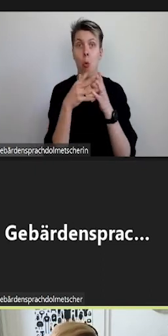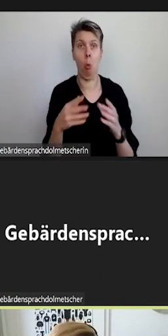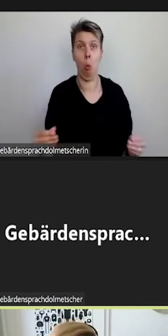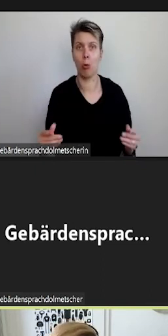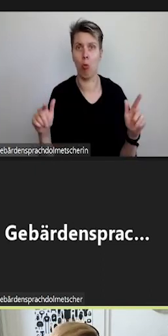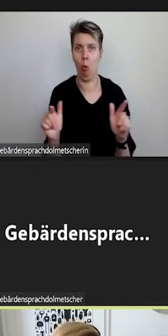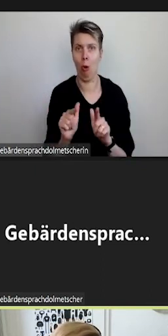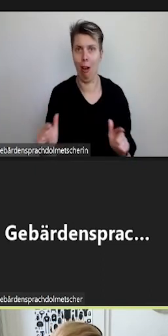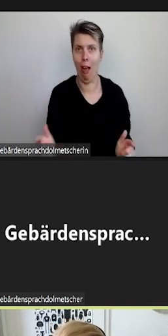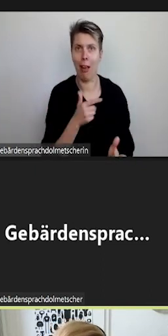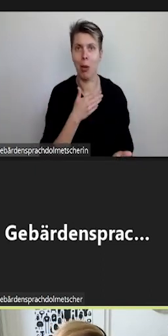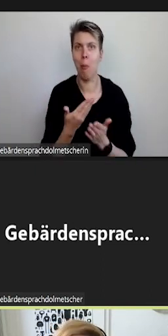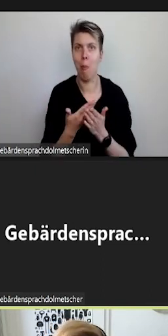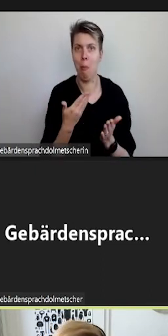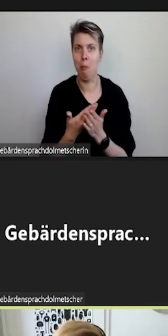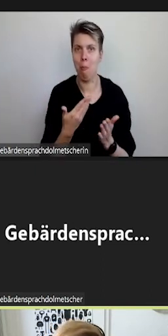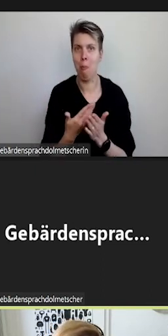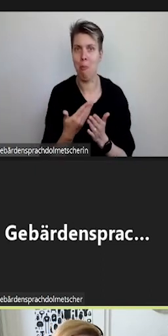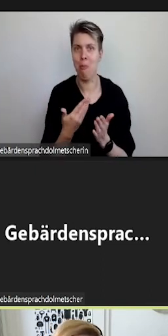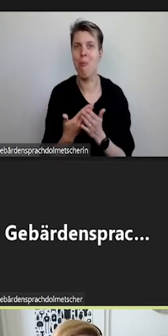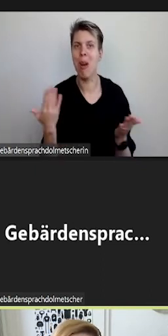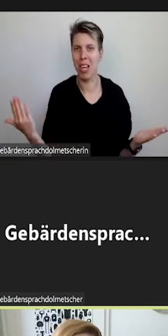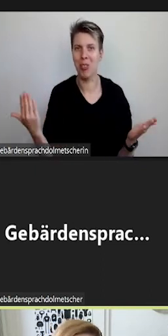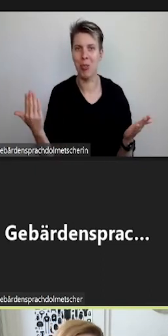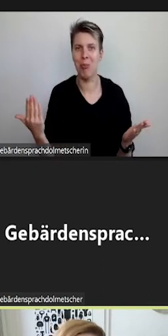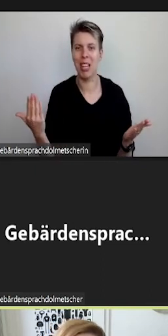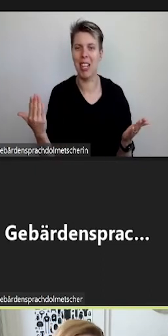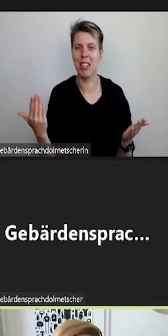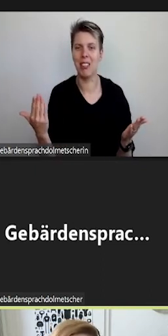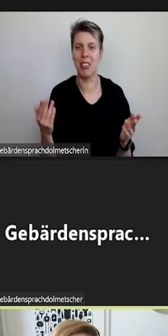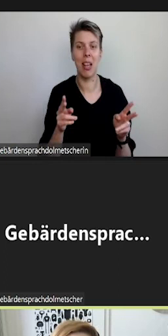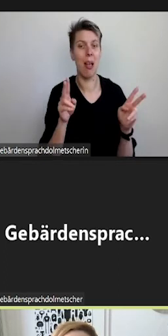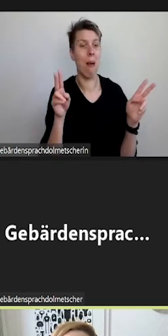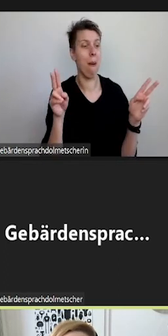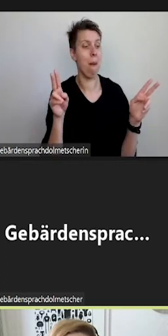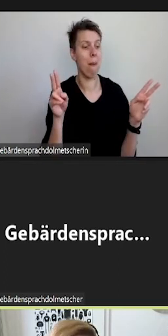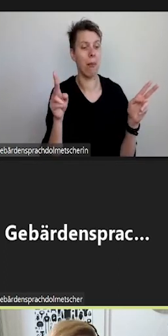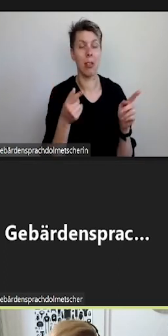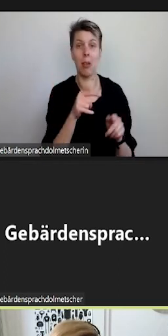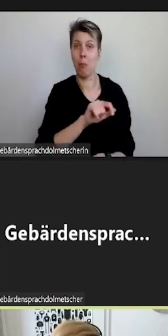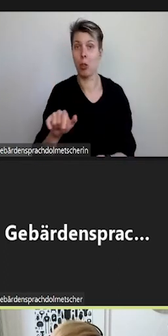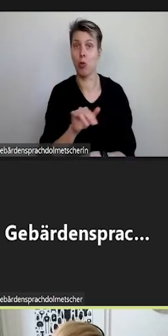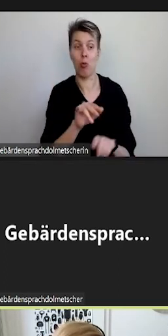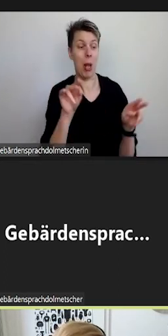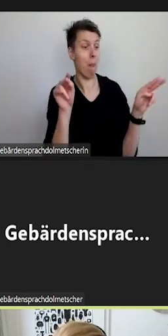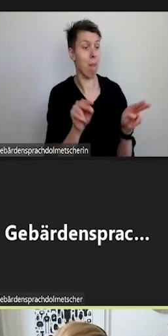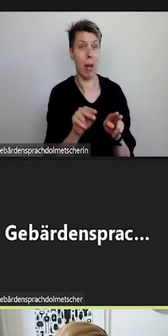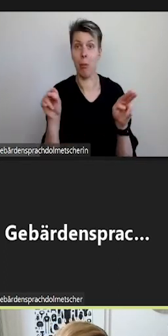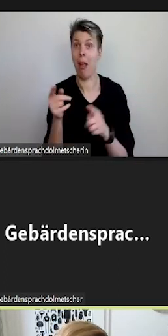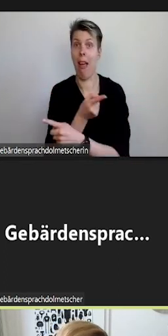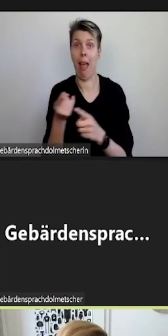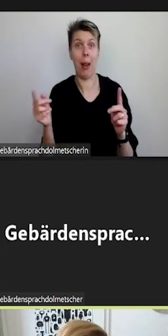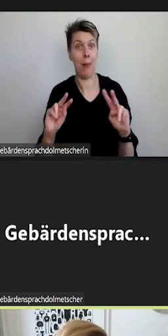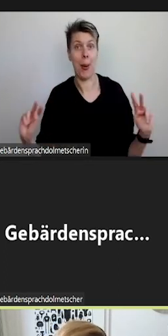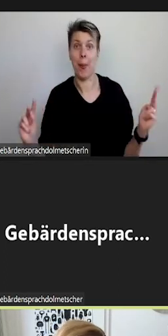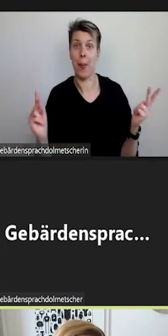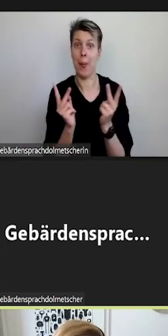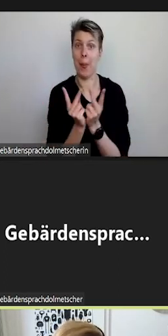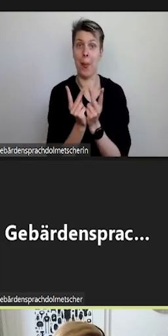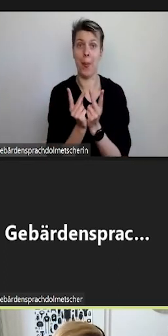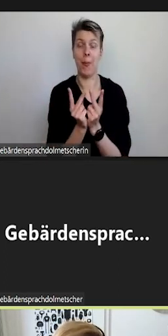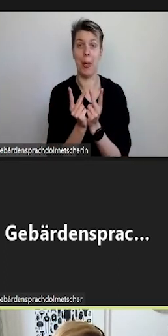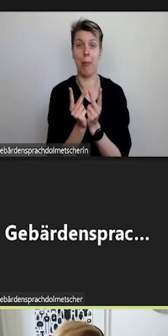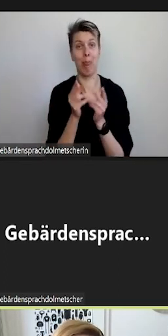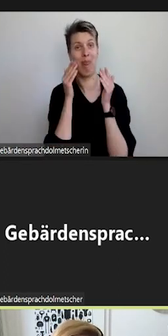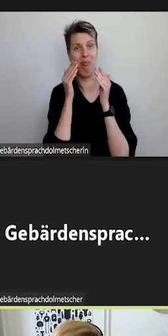Das ist zum Beispiel eben auch, dass wir nicht alle Beeinträchtigungen gleichermaßen oder umfassend berücksichtigen derzeit. Die Daten zur